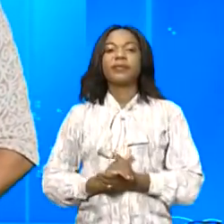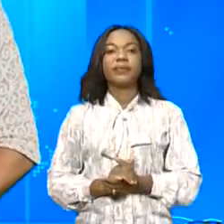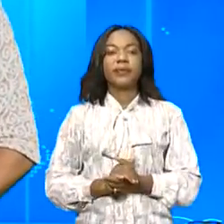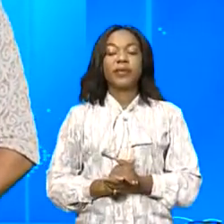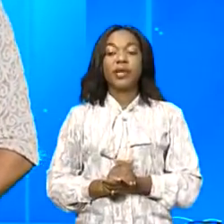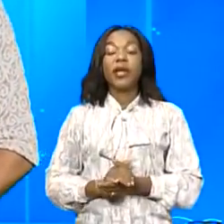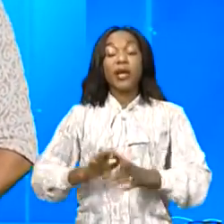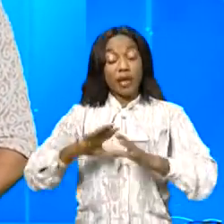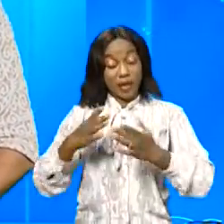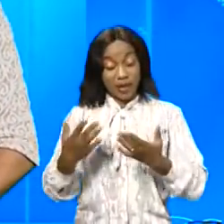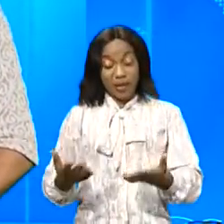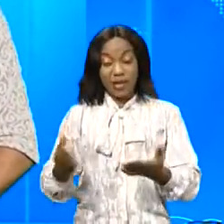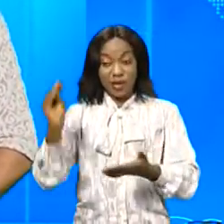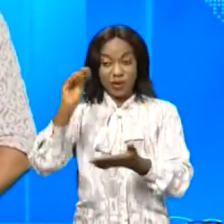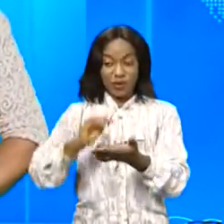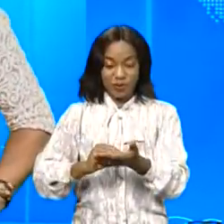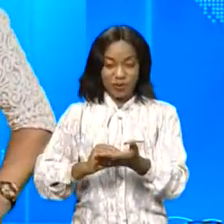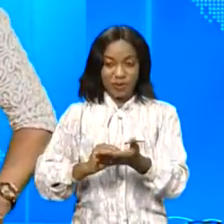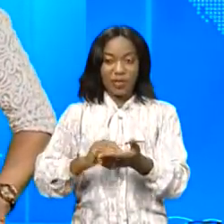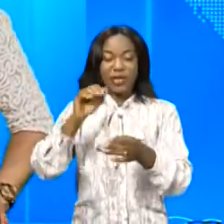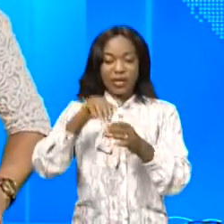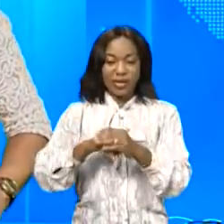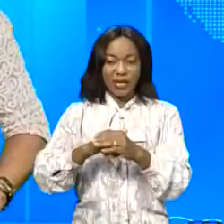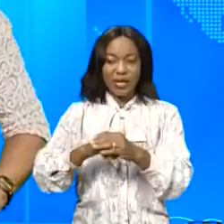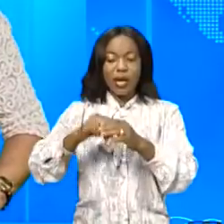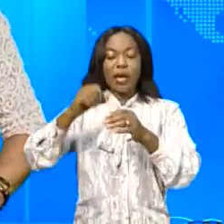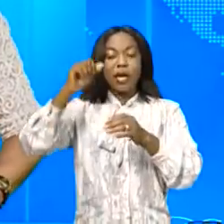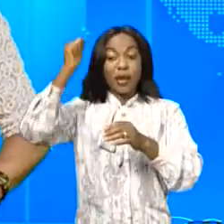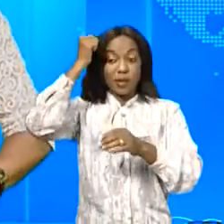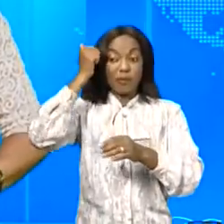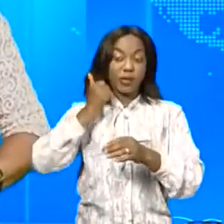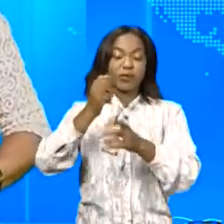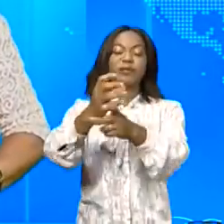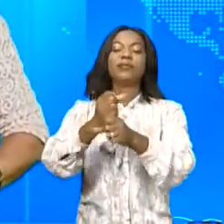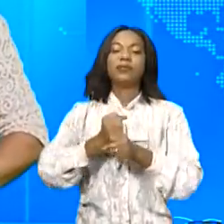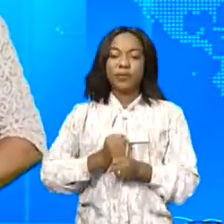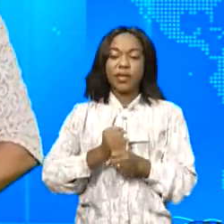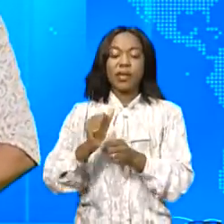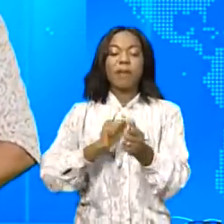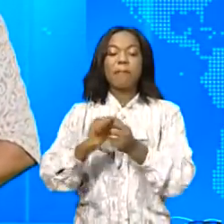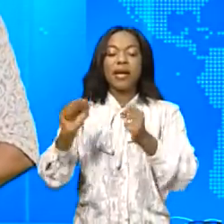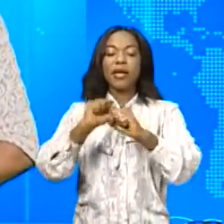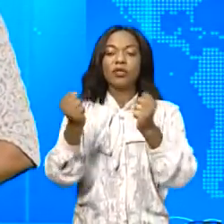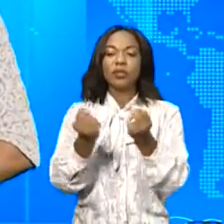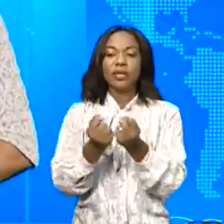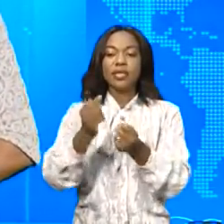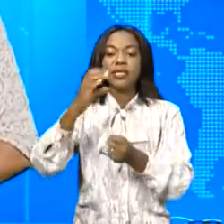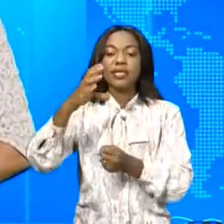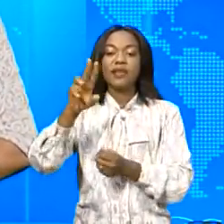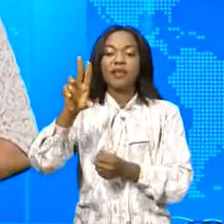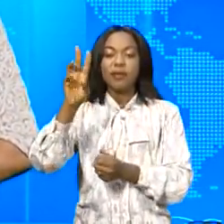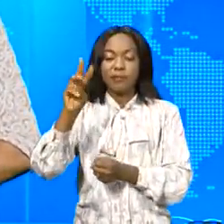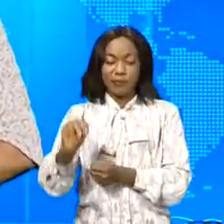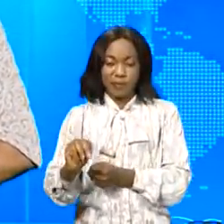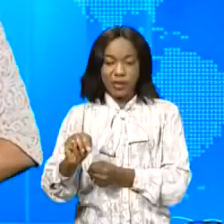Tout à fait autre chose. La drague acquise par la Congolaise des voies maritimes, Cévem, était financée par les FPI pour bien